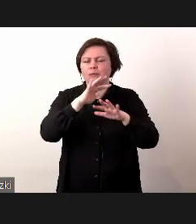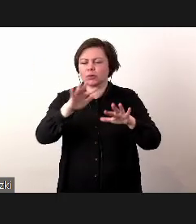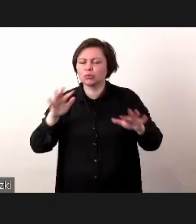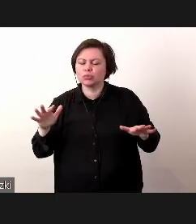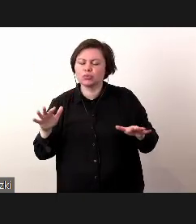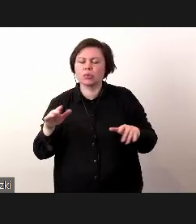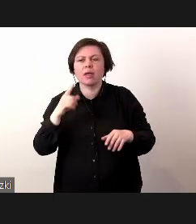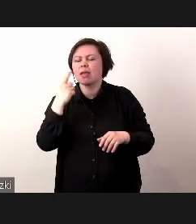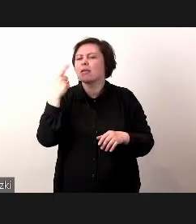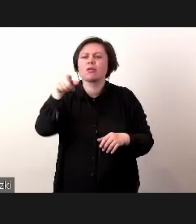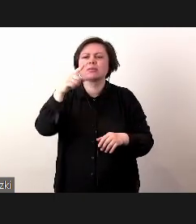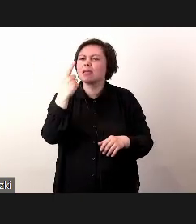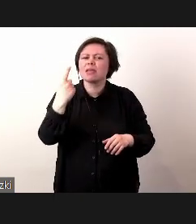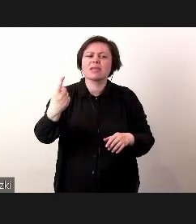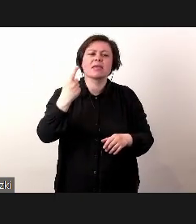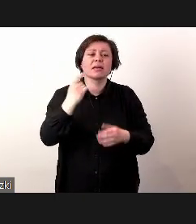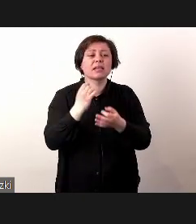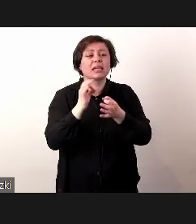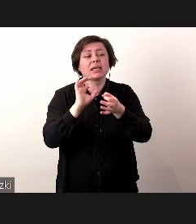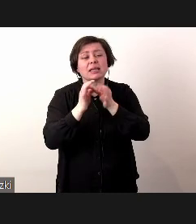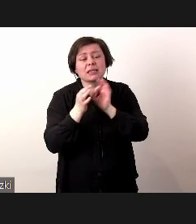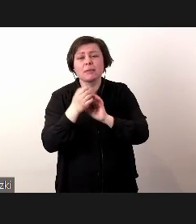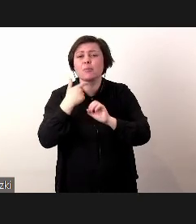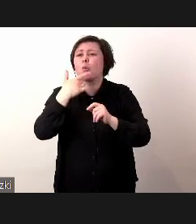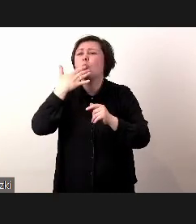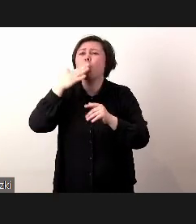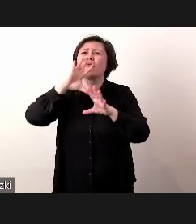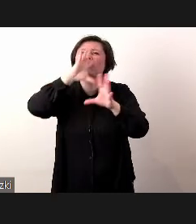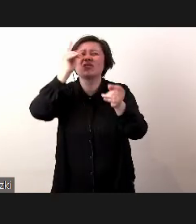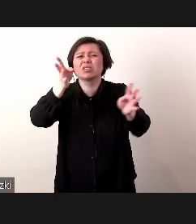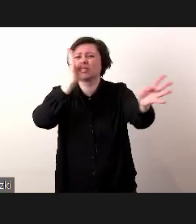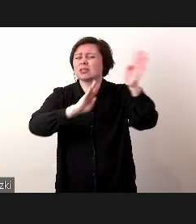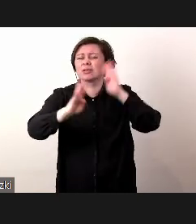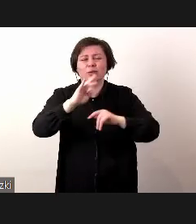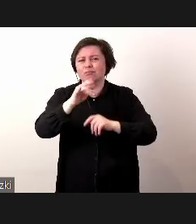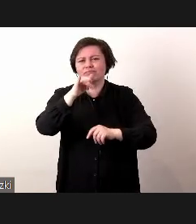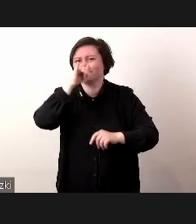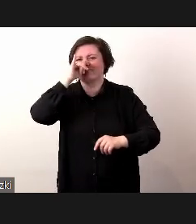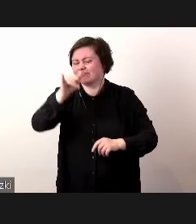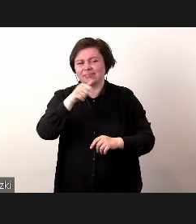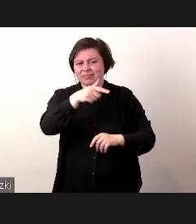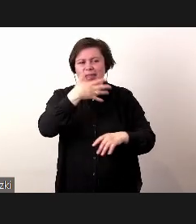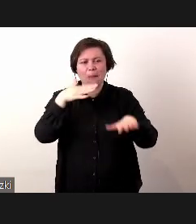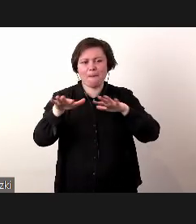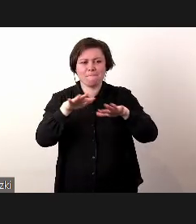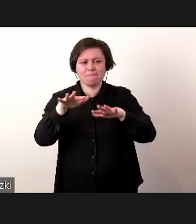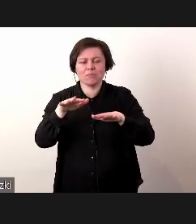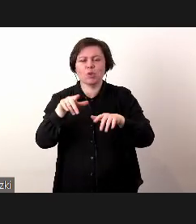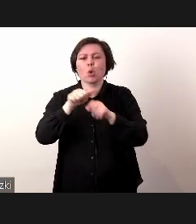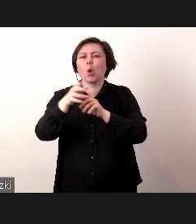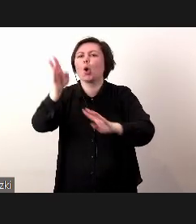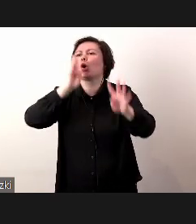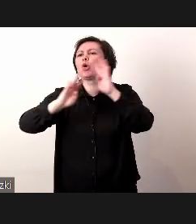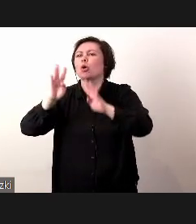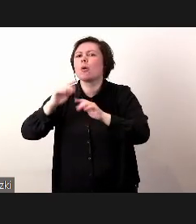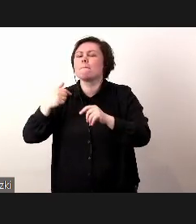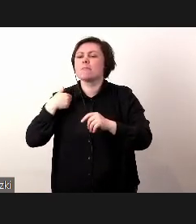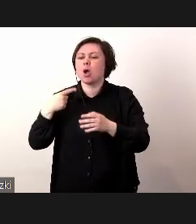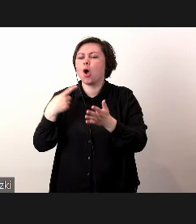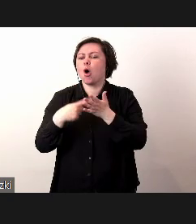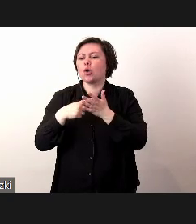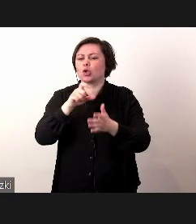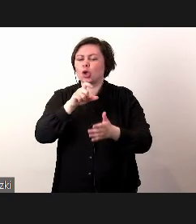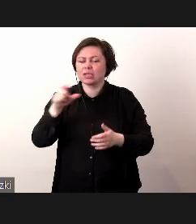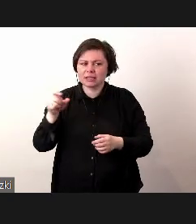jest jeden z, jakbym miał pokryć wszystkich klientów, to oczywiście byśmy nie zmieścili, to są po prostu klienci, z którymi my w ostatnim